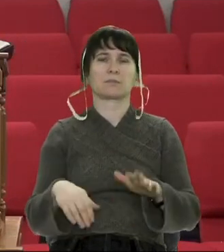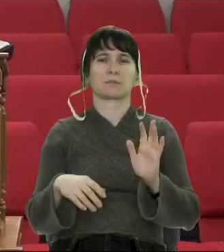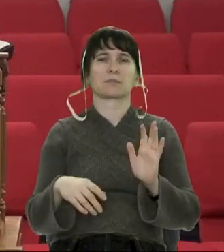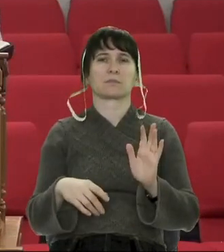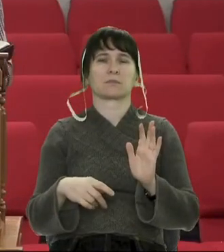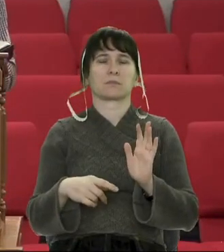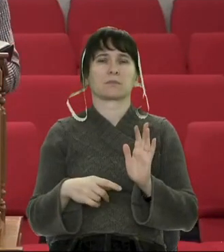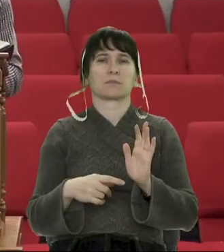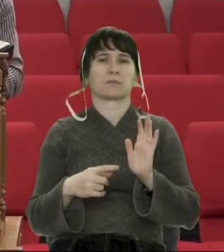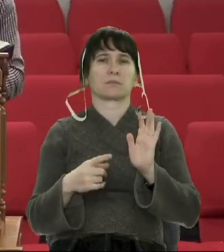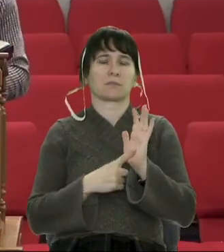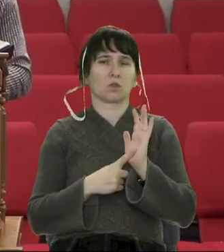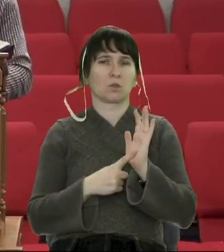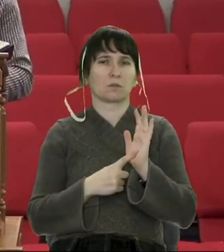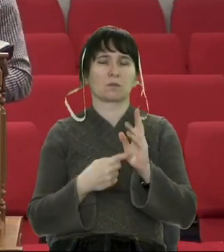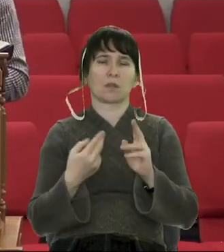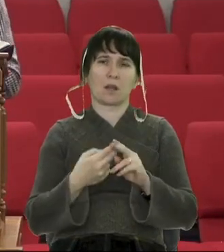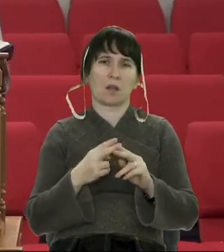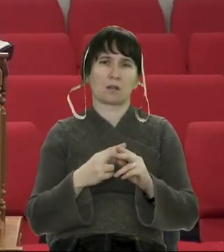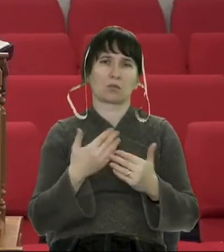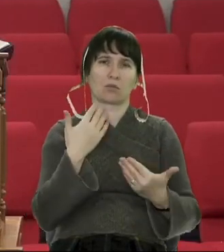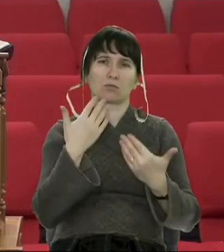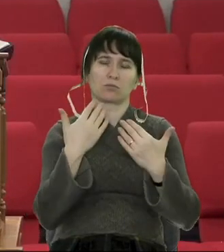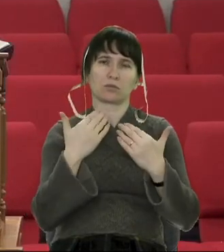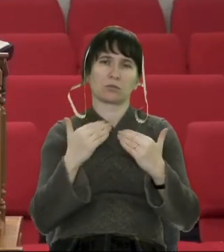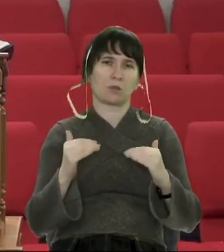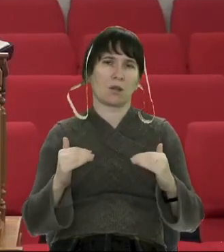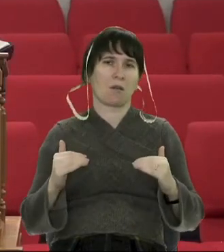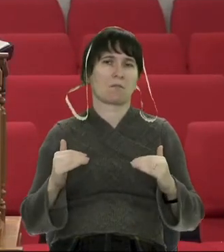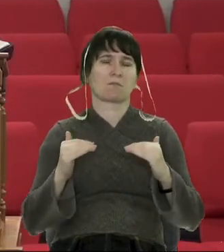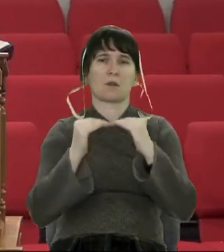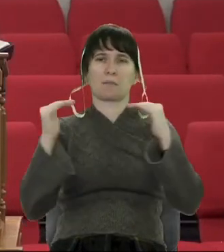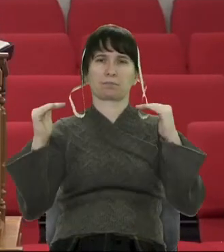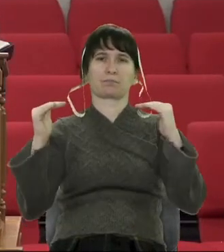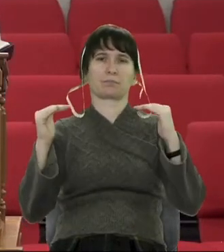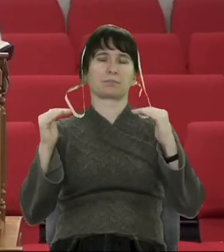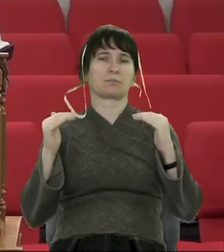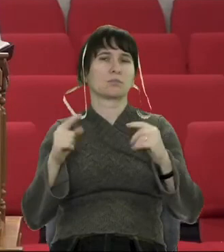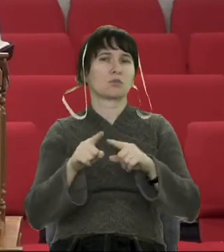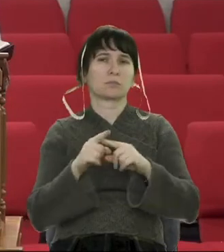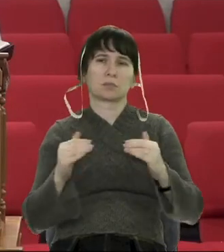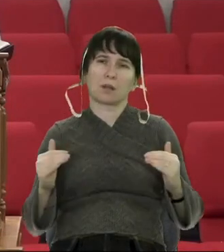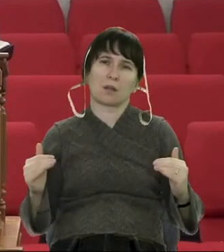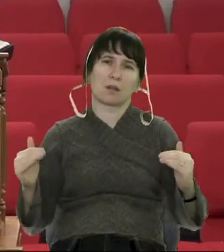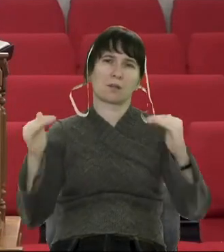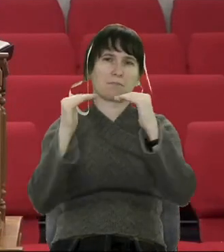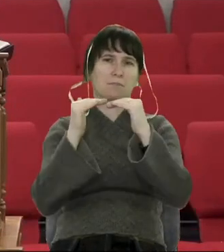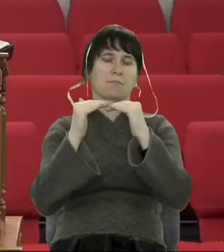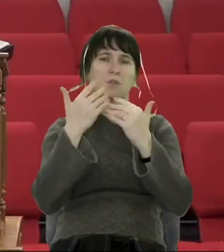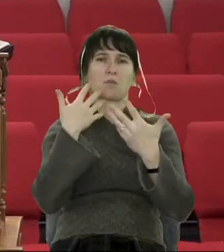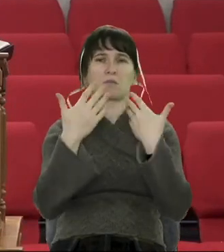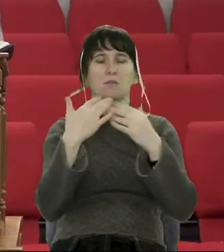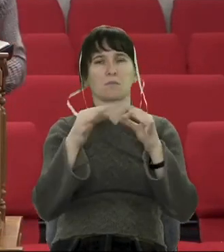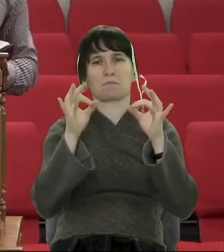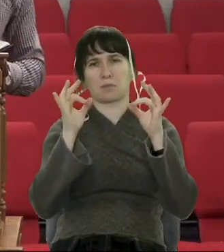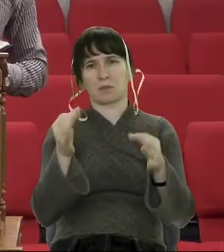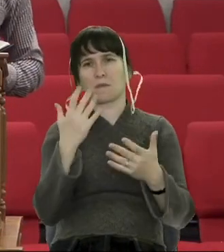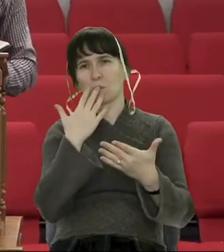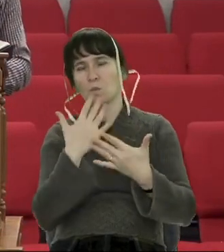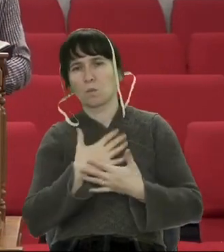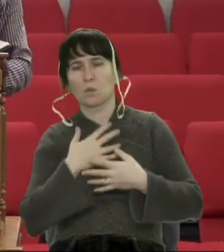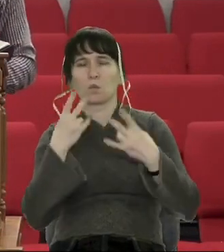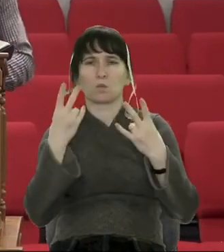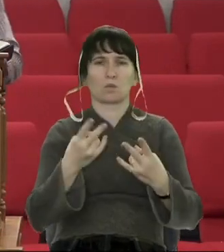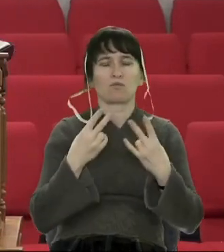ставляться відповідно, як повинен ставитись християнин, наповнений Божою любов'ю до різних